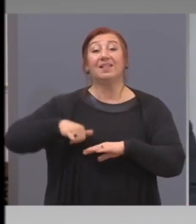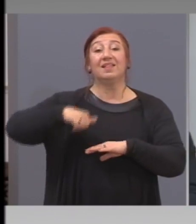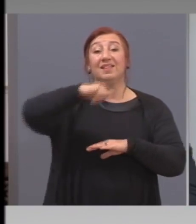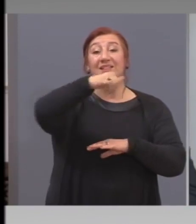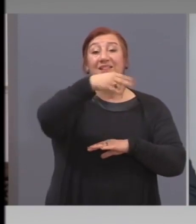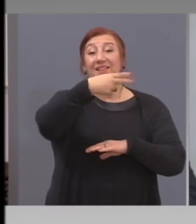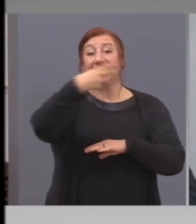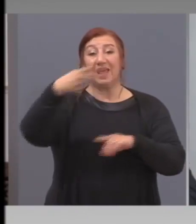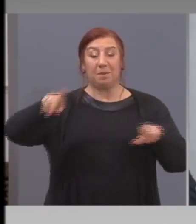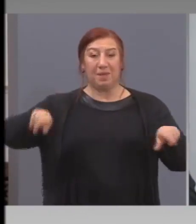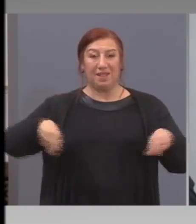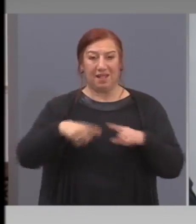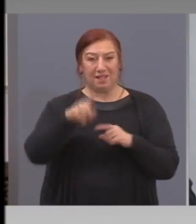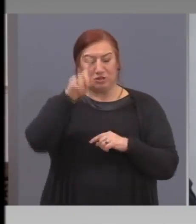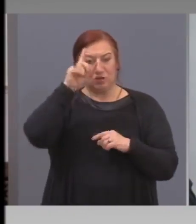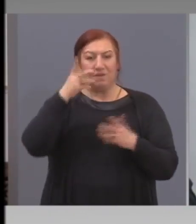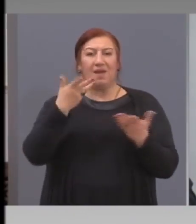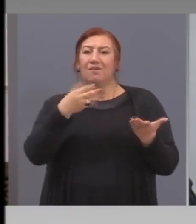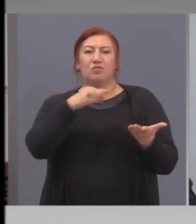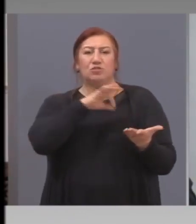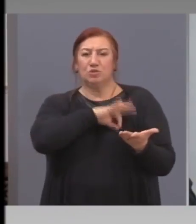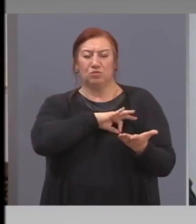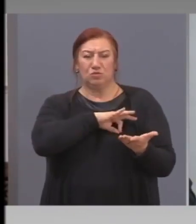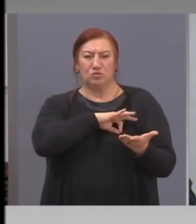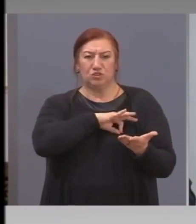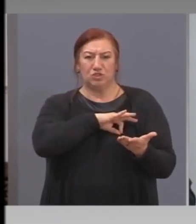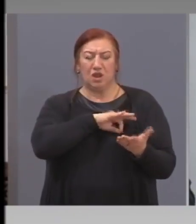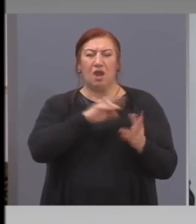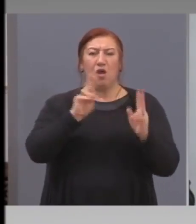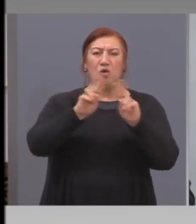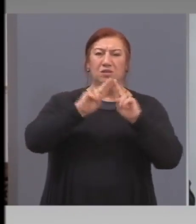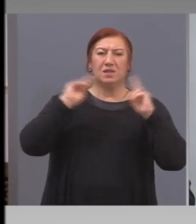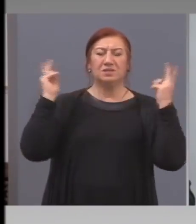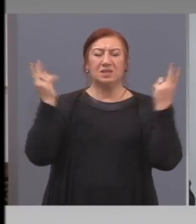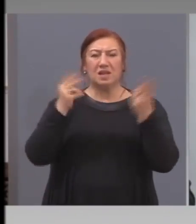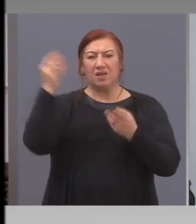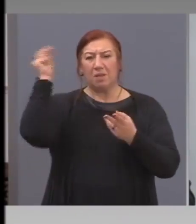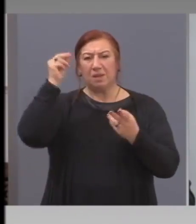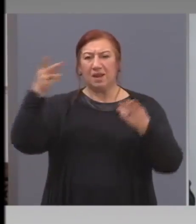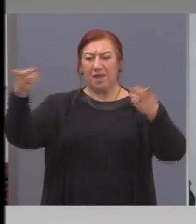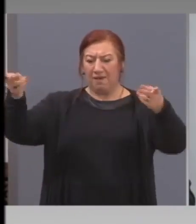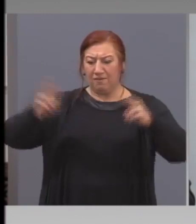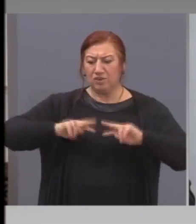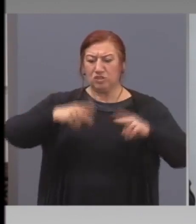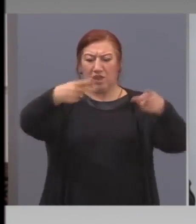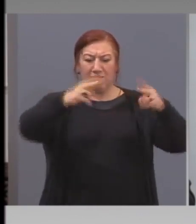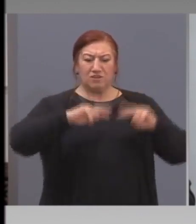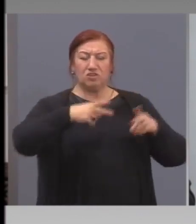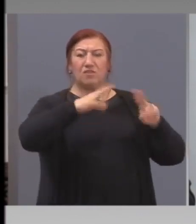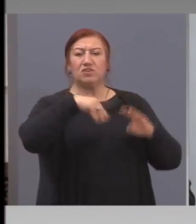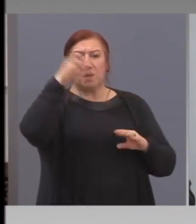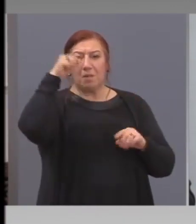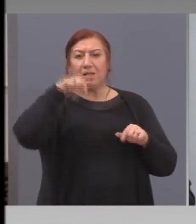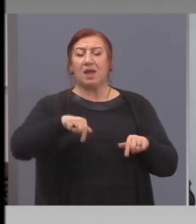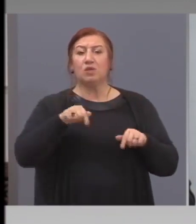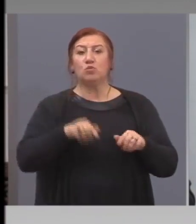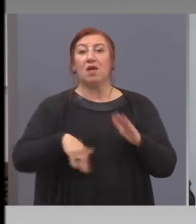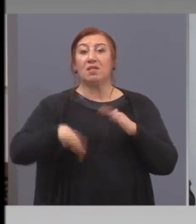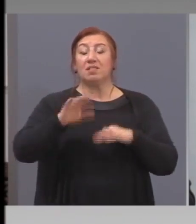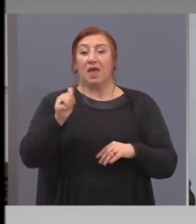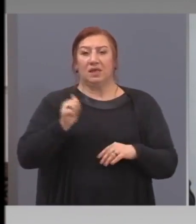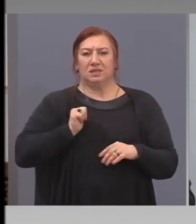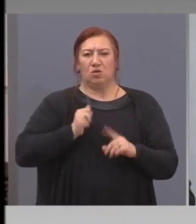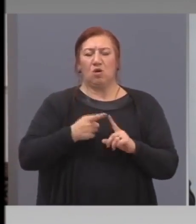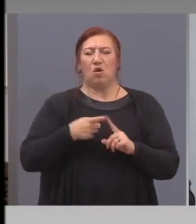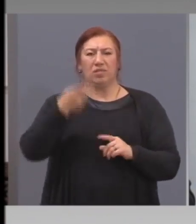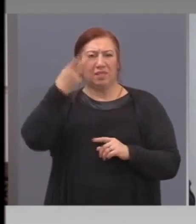Пове се получи на практика? От цял свят българите се прибират България за най-сигурно. От Англия,